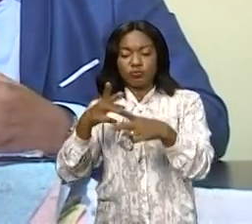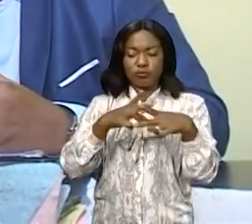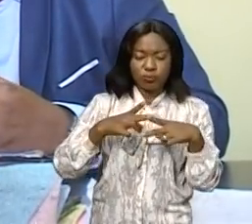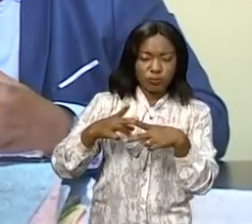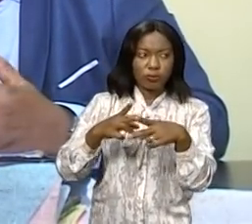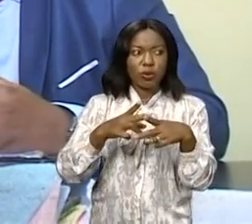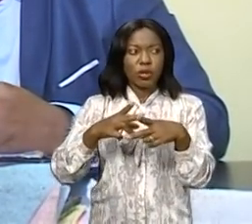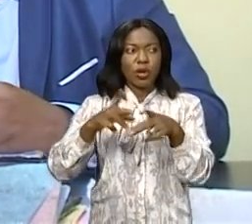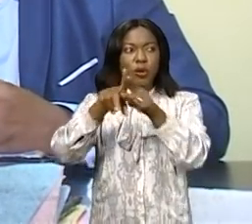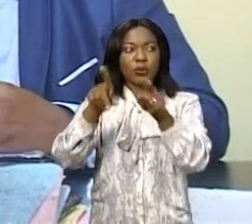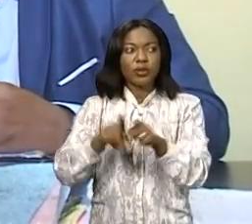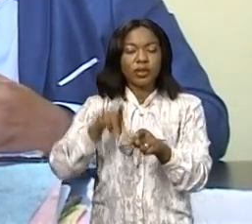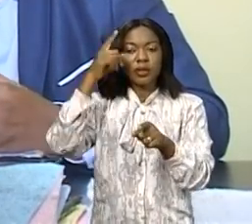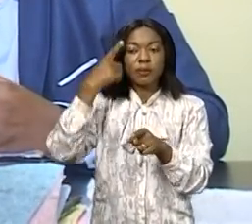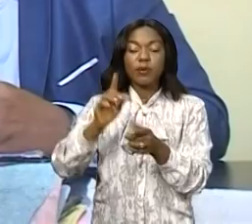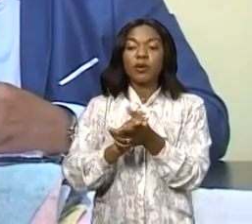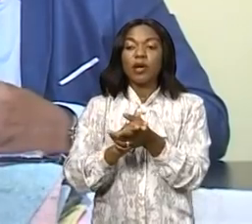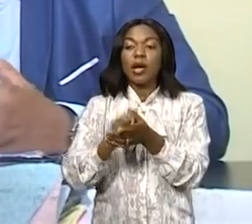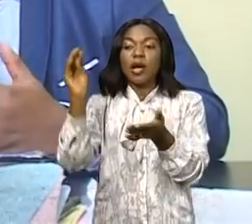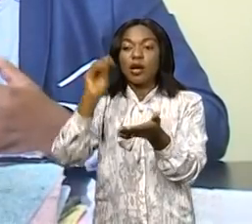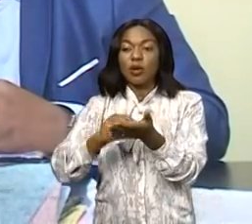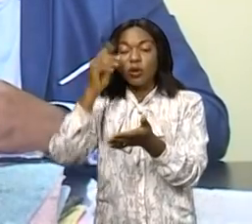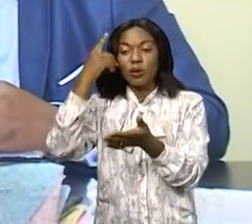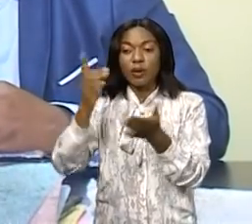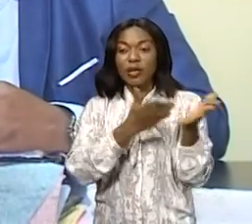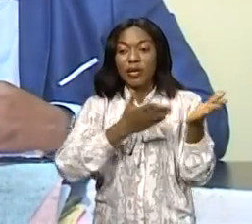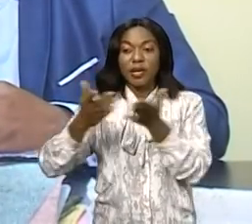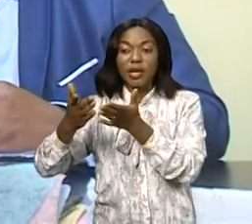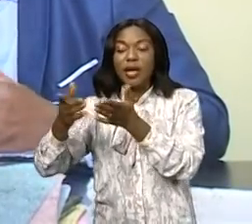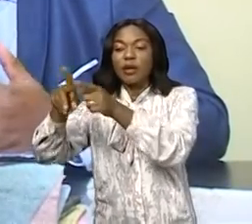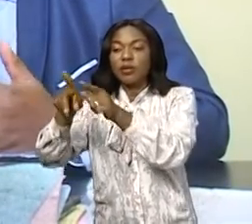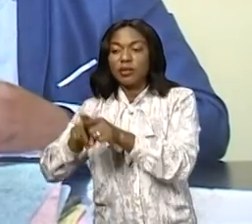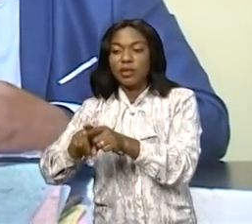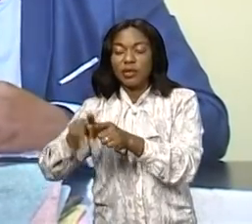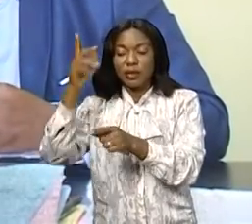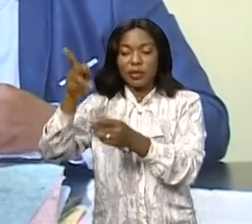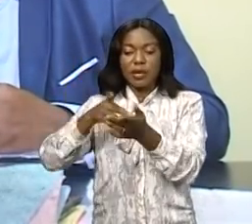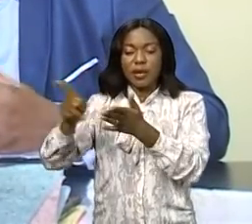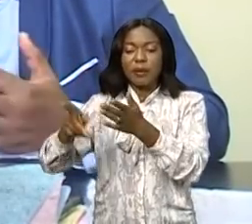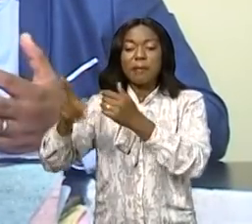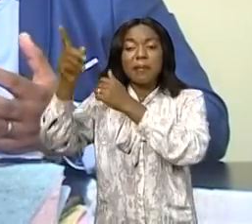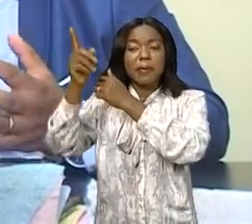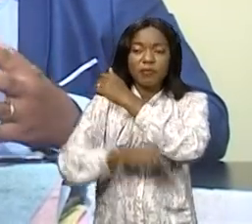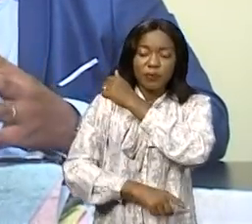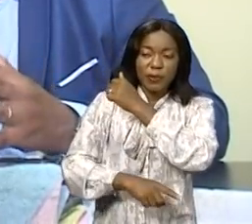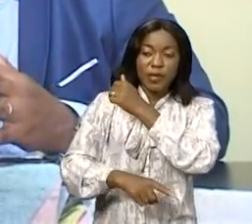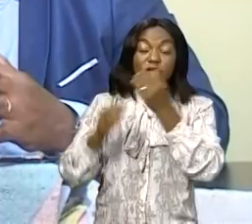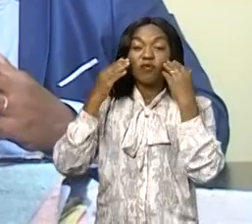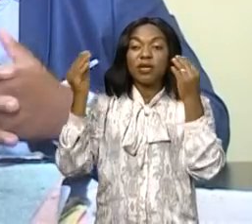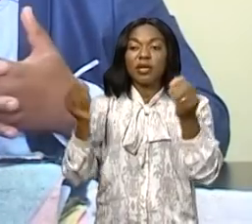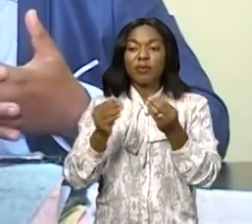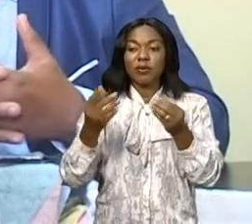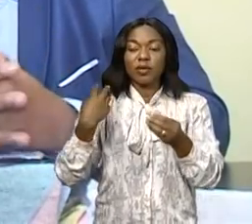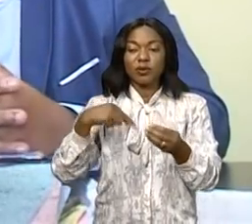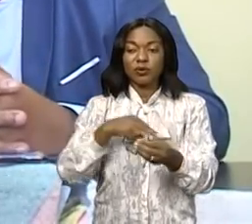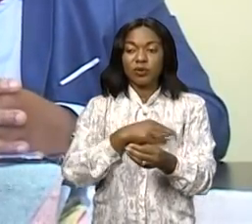régies financières, ils ont évoqué la hauteur élevée de pénalités et pour cela qu'ils sont